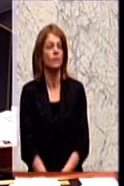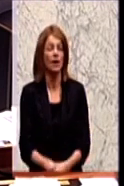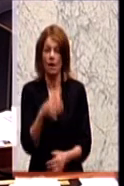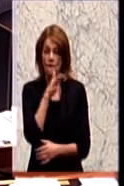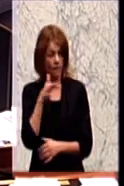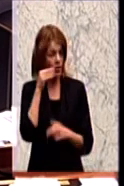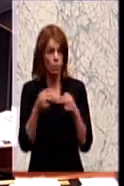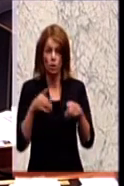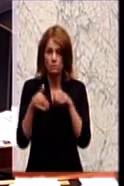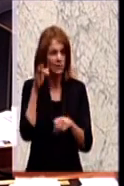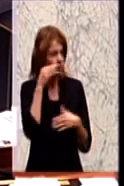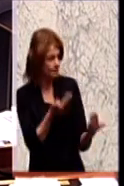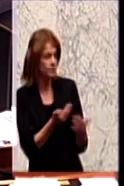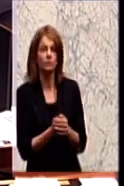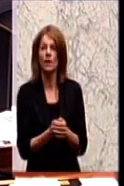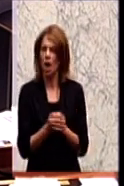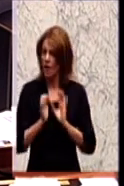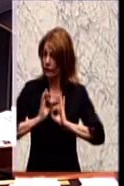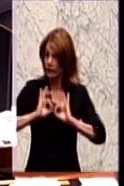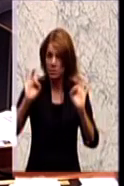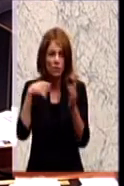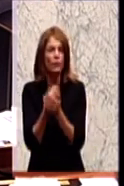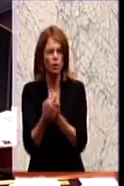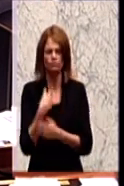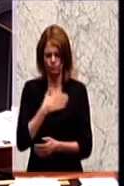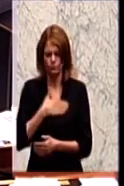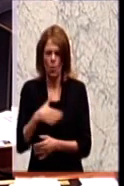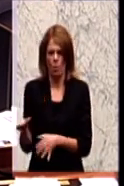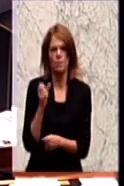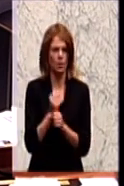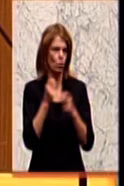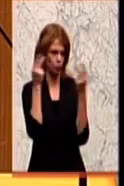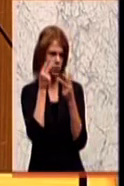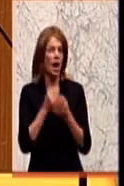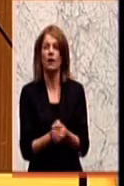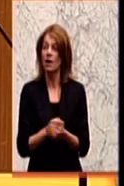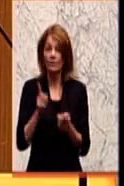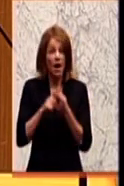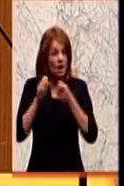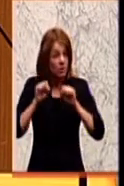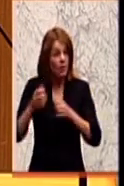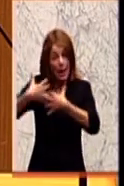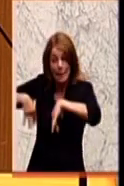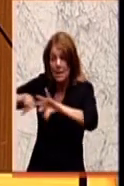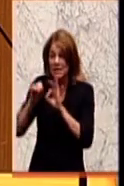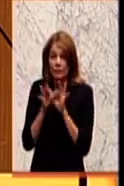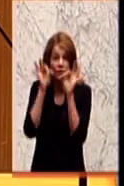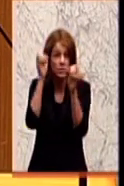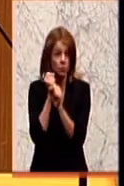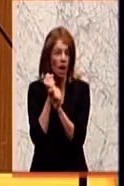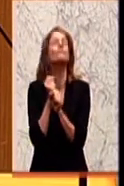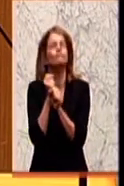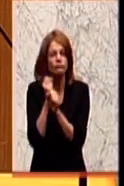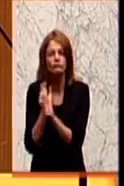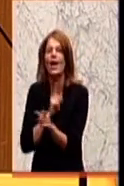An Verbesserungsvorschlägen werden wir natürlich konstruktiv mitwirken. Das ist völlig klar. Wenn es darum geht, gemeinsam Verbesserungen auszuarbeiten, sind wir natürlich